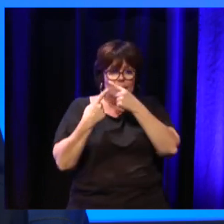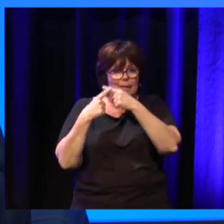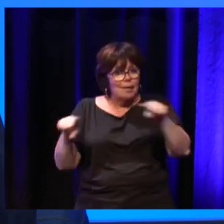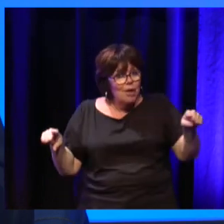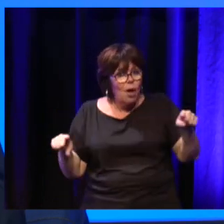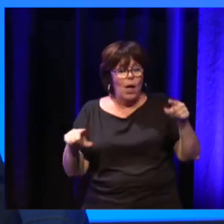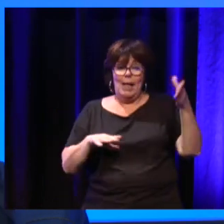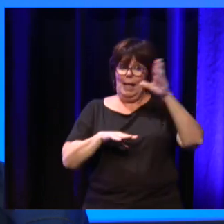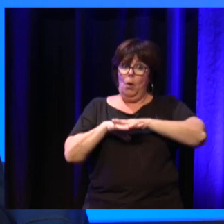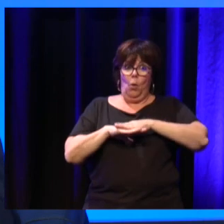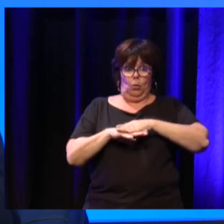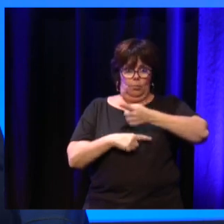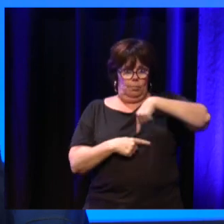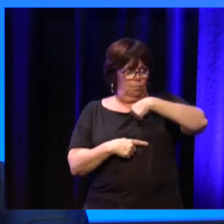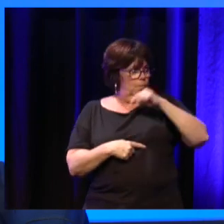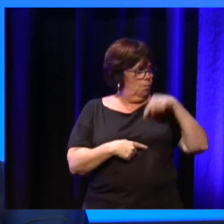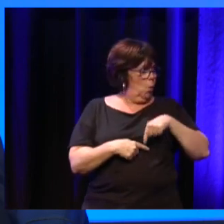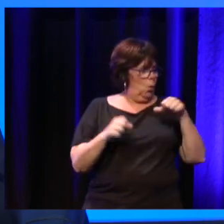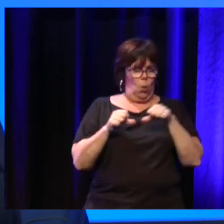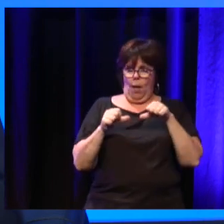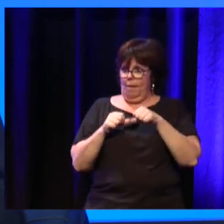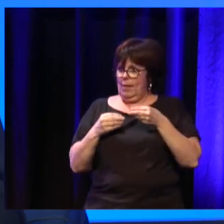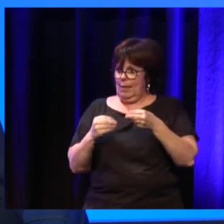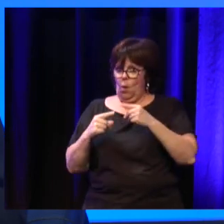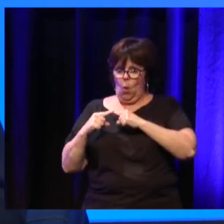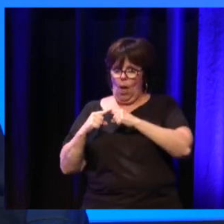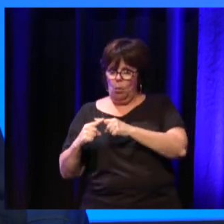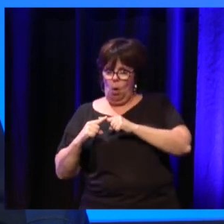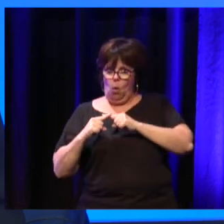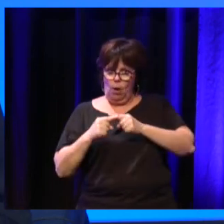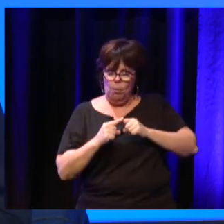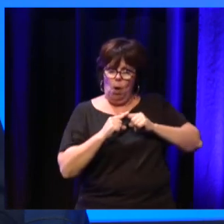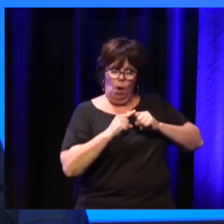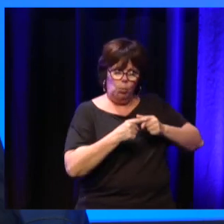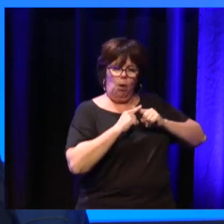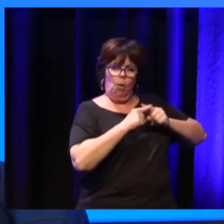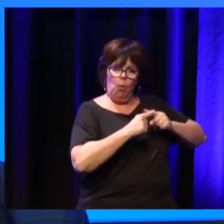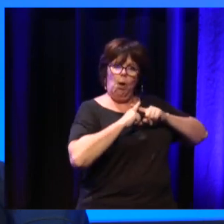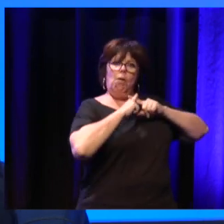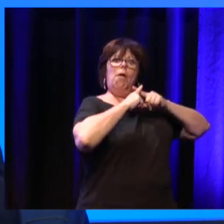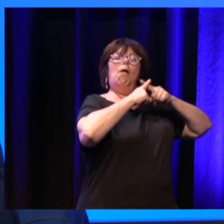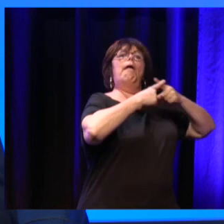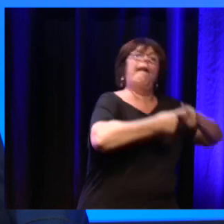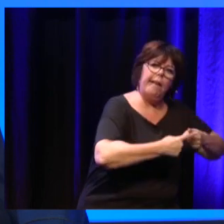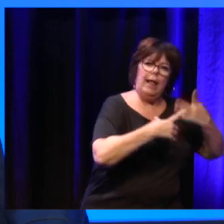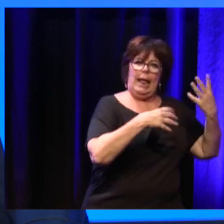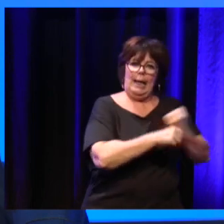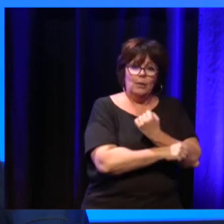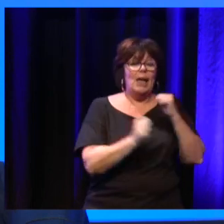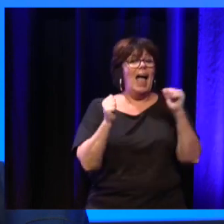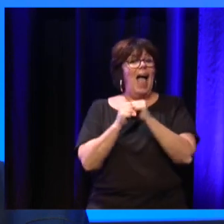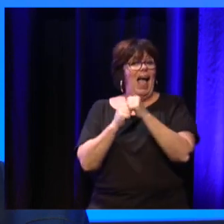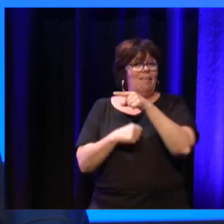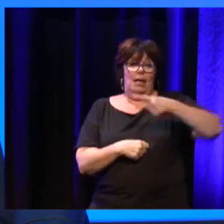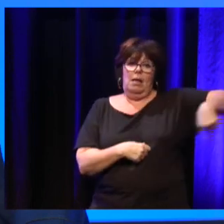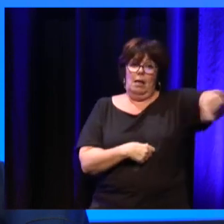falloir trouver à la fois les arguments et s'accrocher pour inscrire notre programme maladie neuroévolutive dans leur feuille